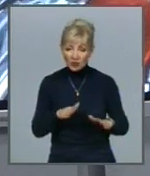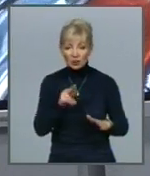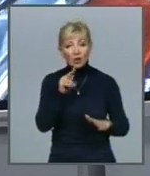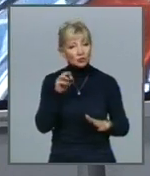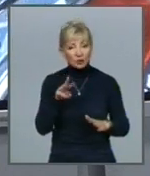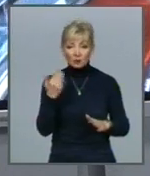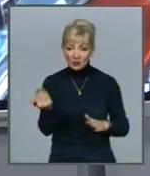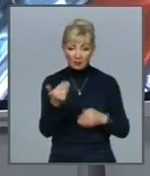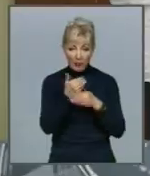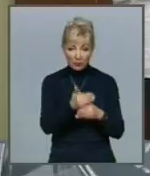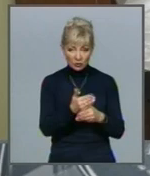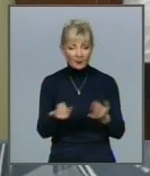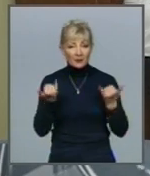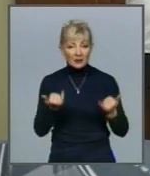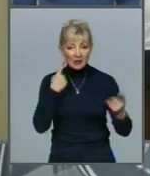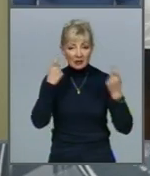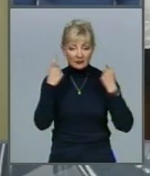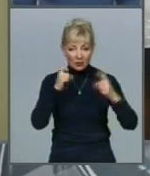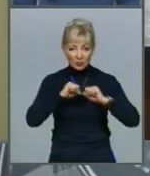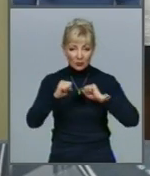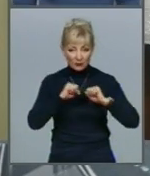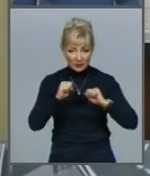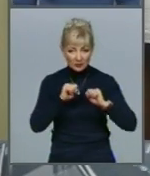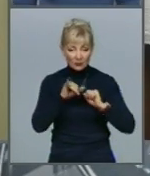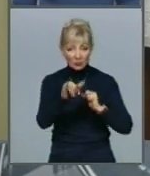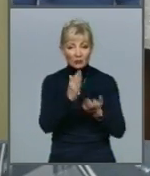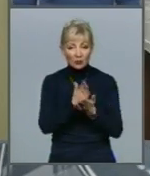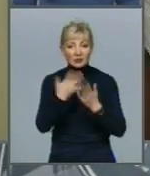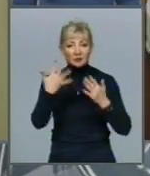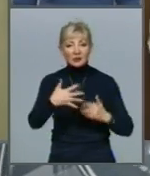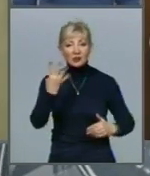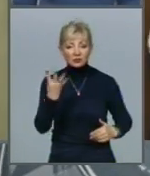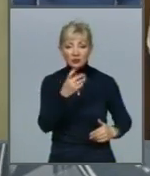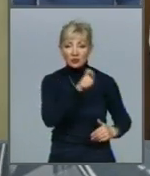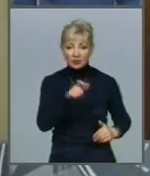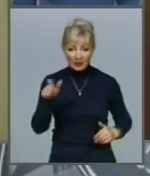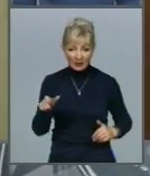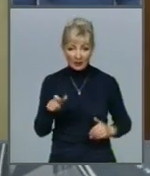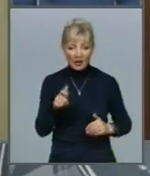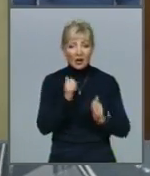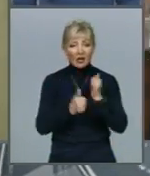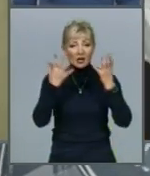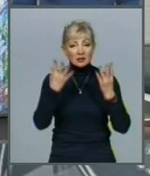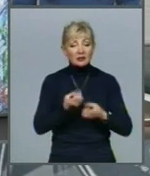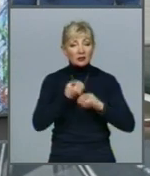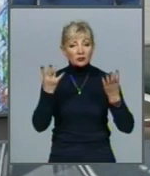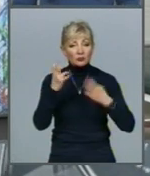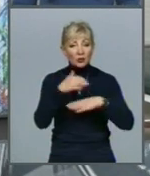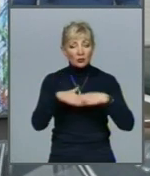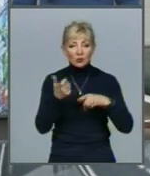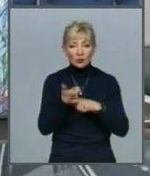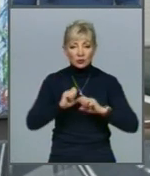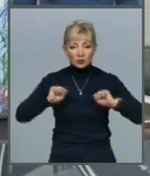їм допомогти Зараз, за інформацією керівництва закладу У ньому перебуває 54 мешканця Щоденно в день, коли на вулиці доволі